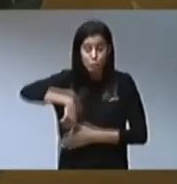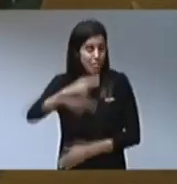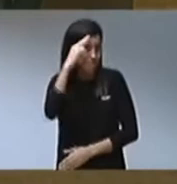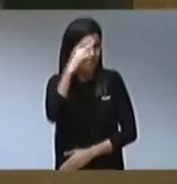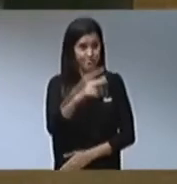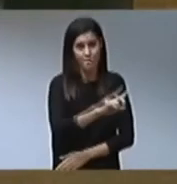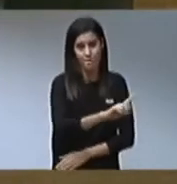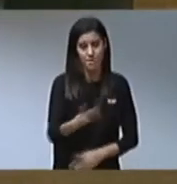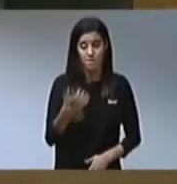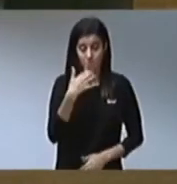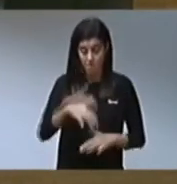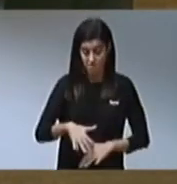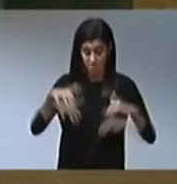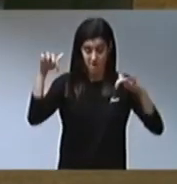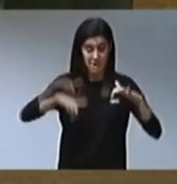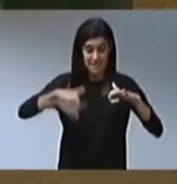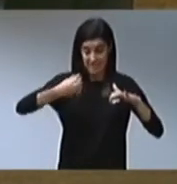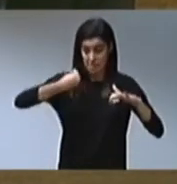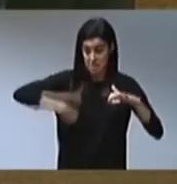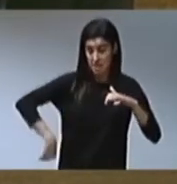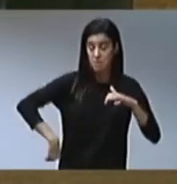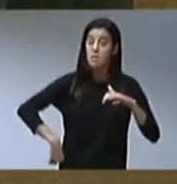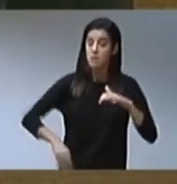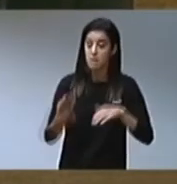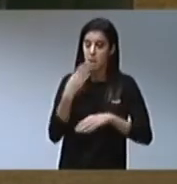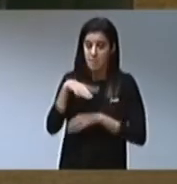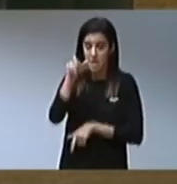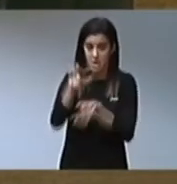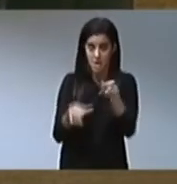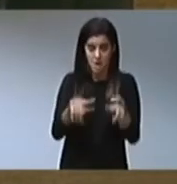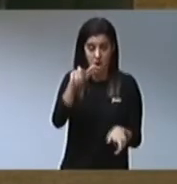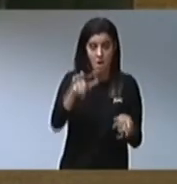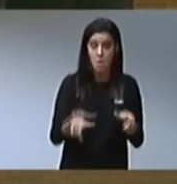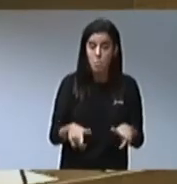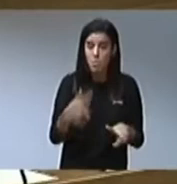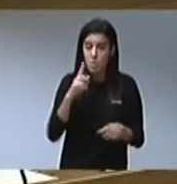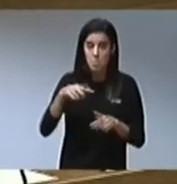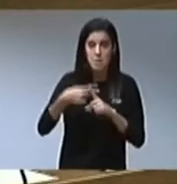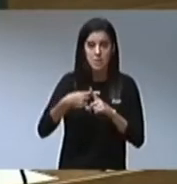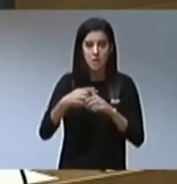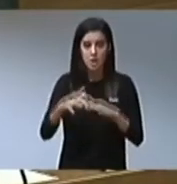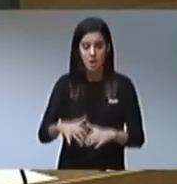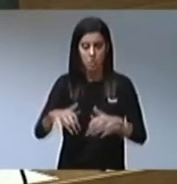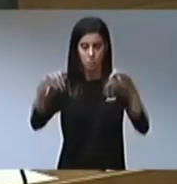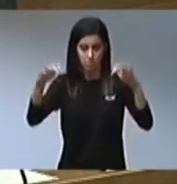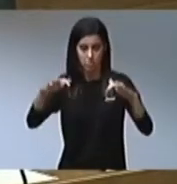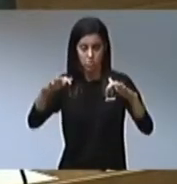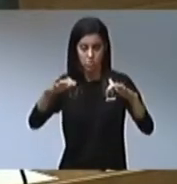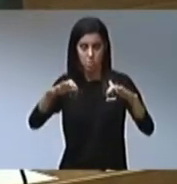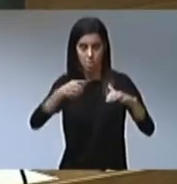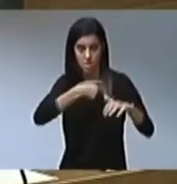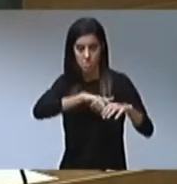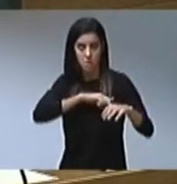començar, aquesta cambra de la representació de la sobirania popular i també a la del Congrés de Diputats i Diputades.